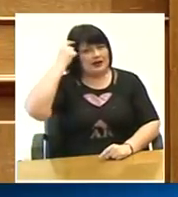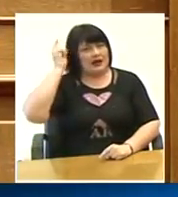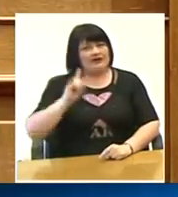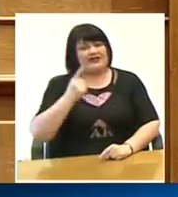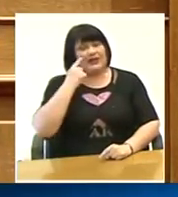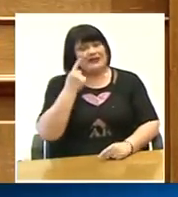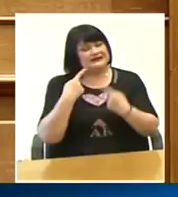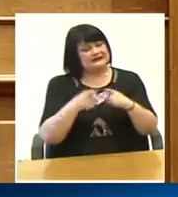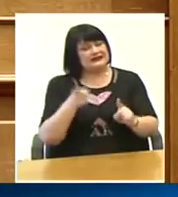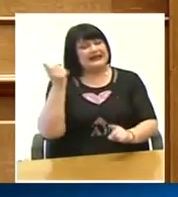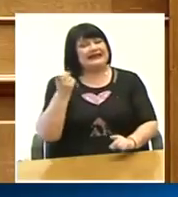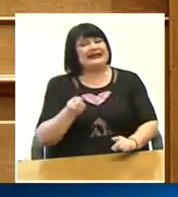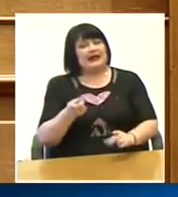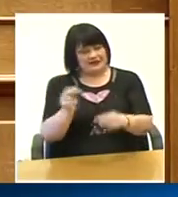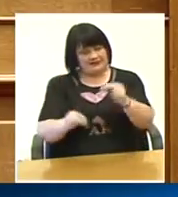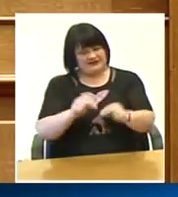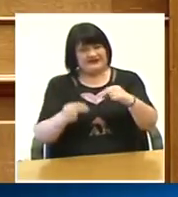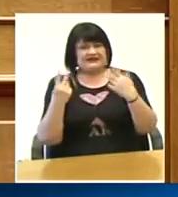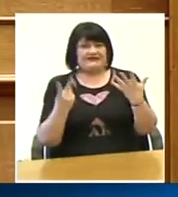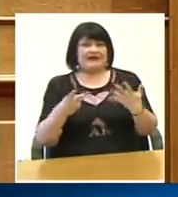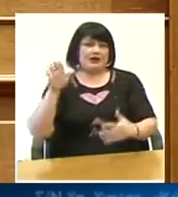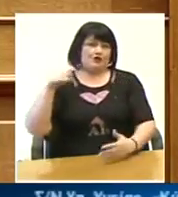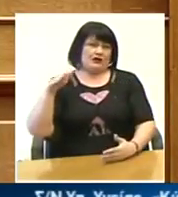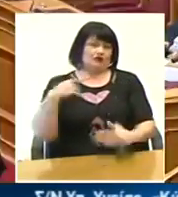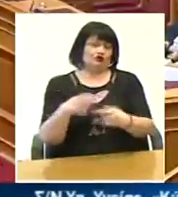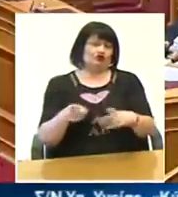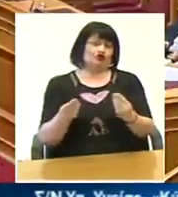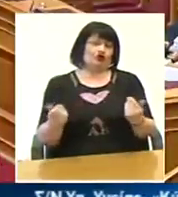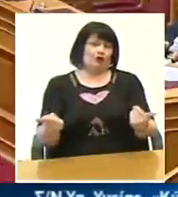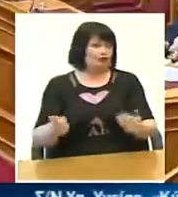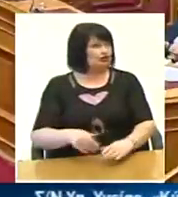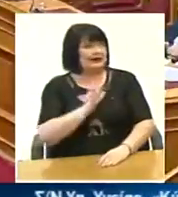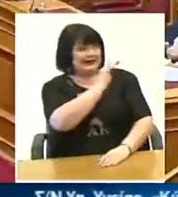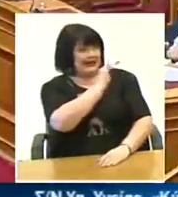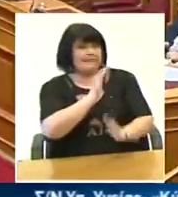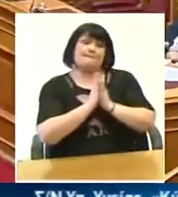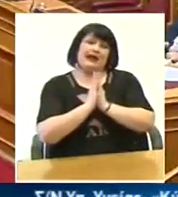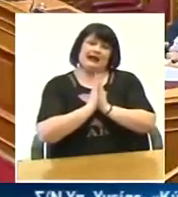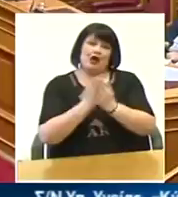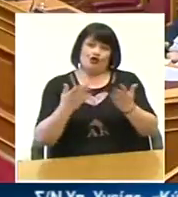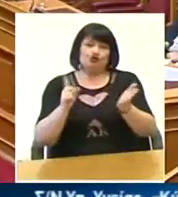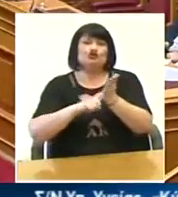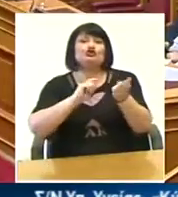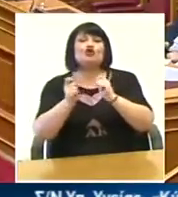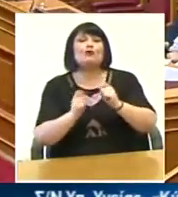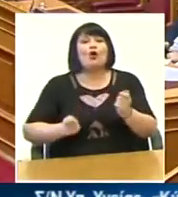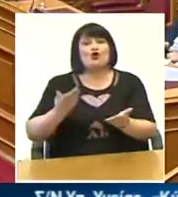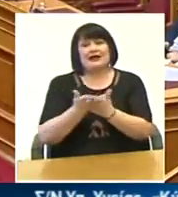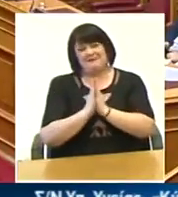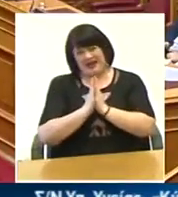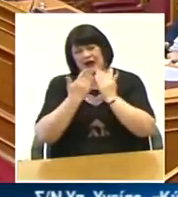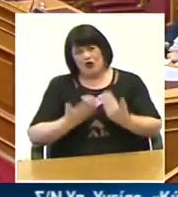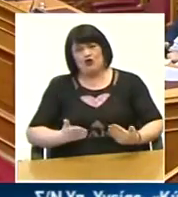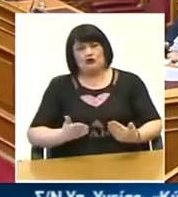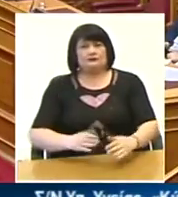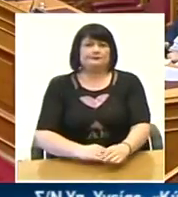κριτήρια με τα οποία θα ψηφίσει στις 7 του Ιούλη και με αυτό να κλείσουμε Τελειώνω με την τροπολογία η οποία είναι